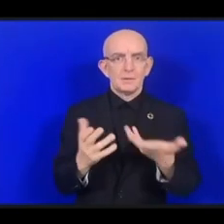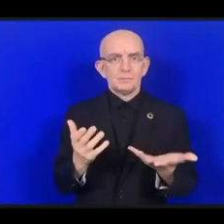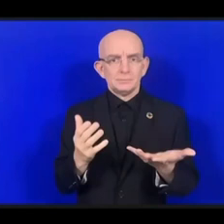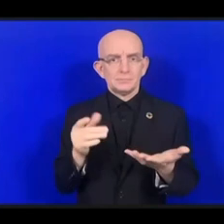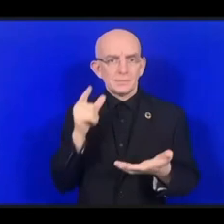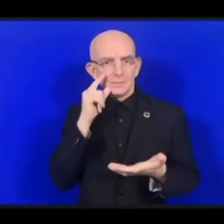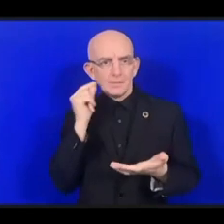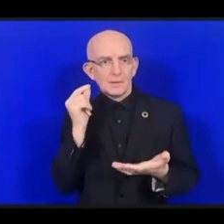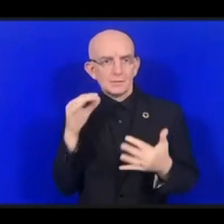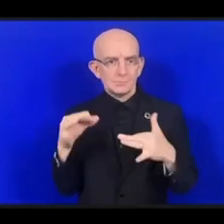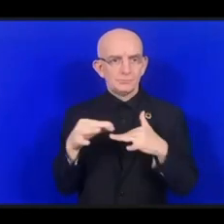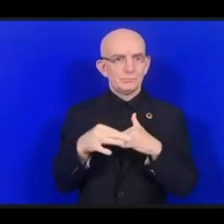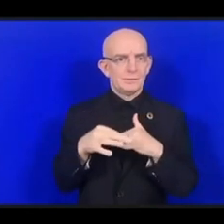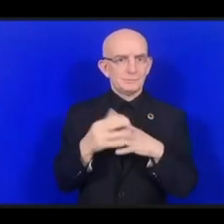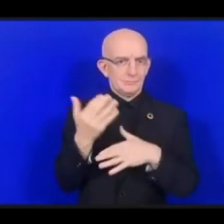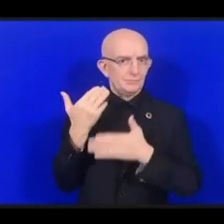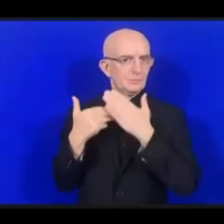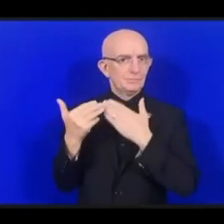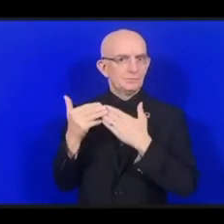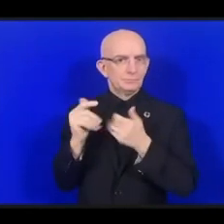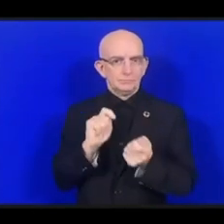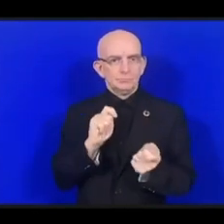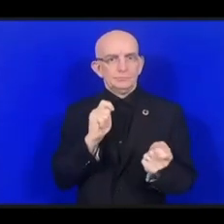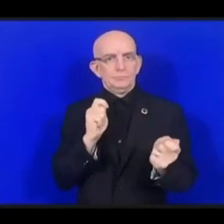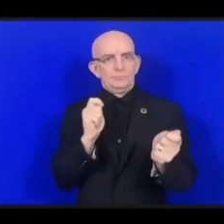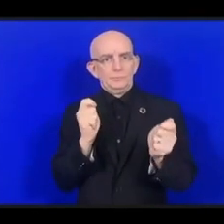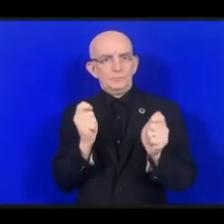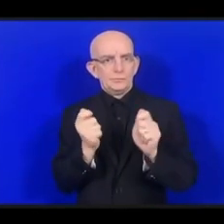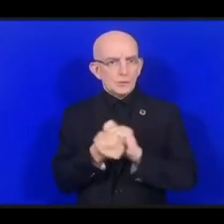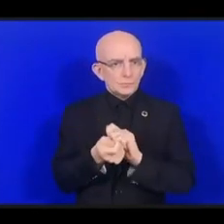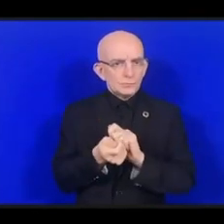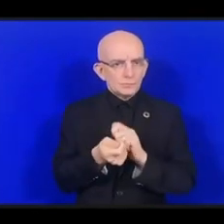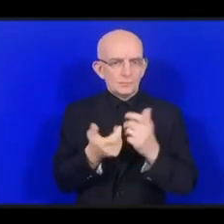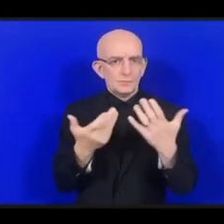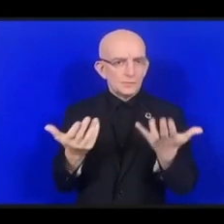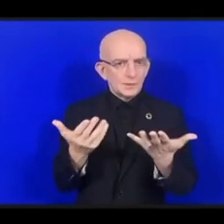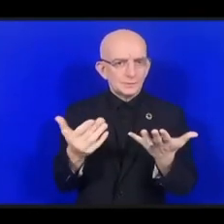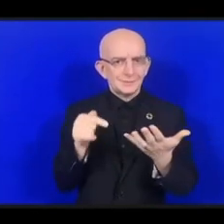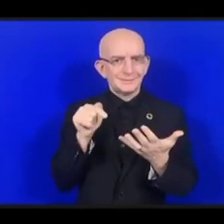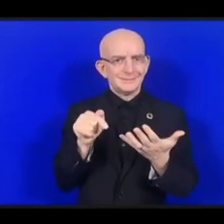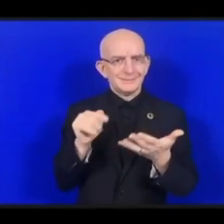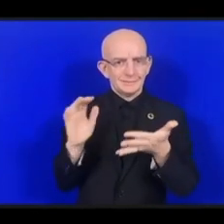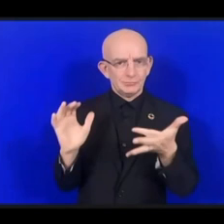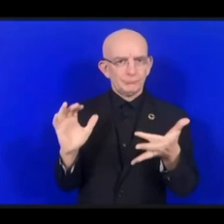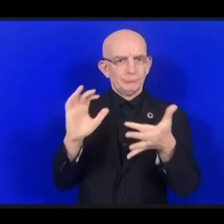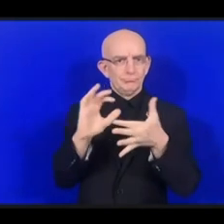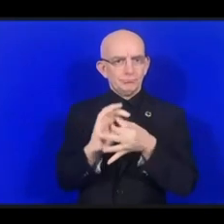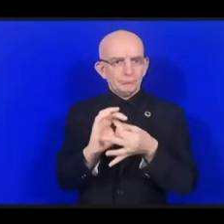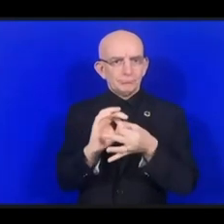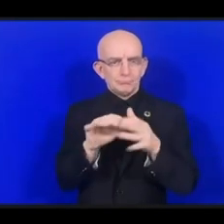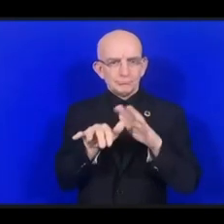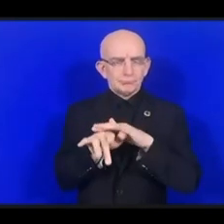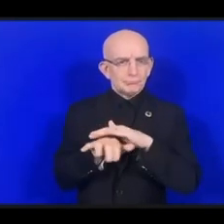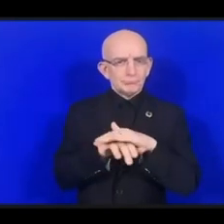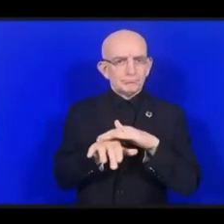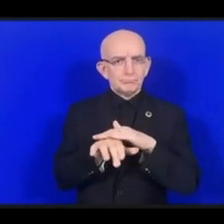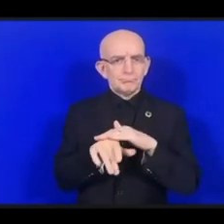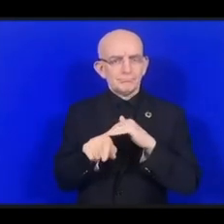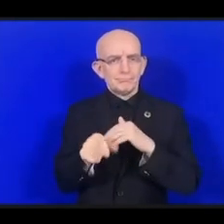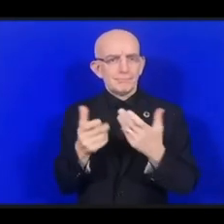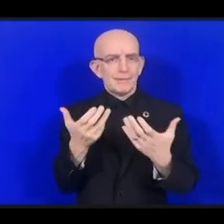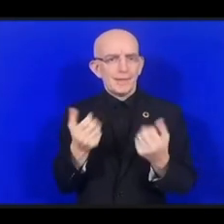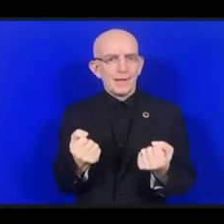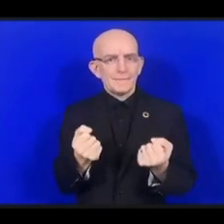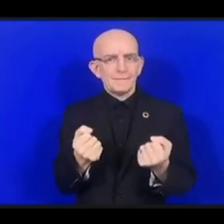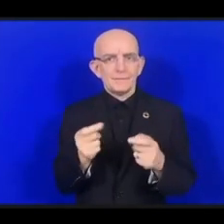как я говорил раньше. Вместо этого слово «кизуна» и иероглиф «изуна» стало использоваться для того,